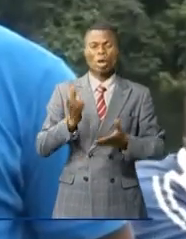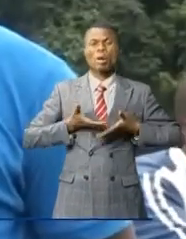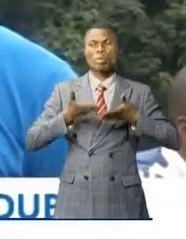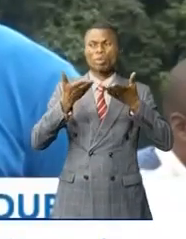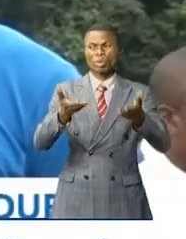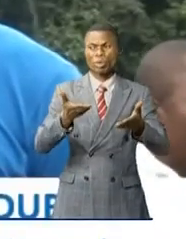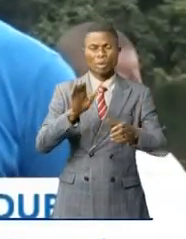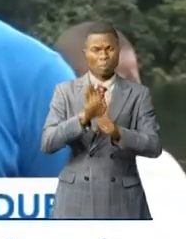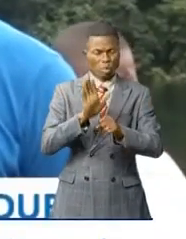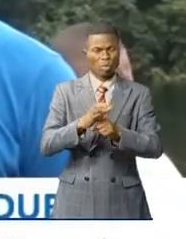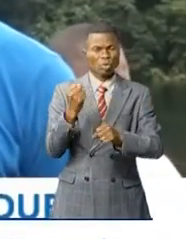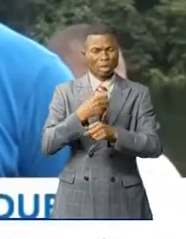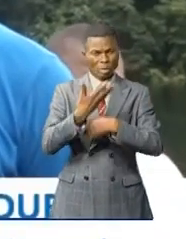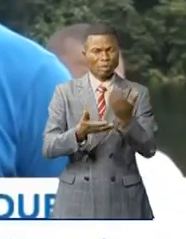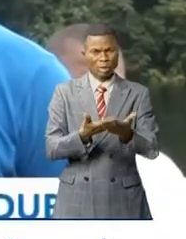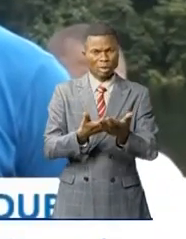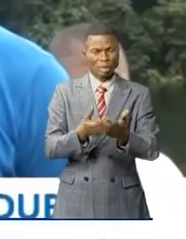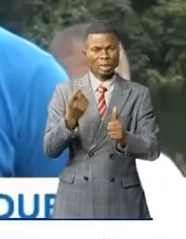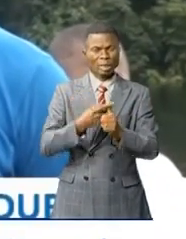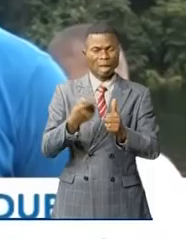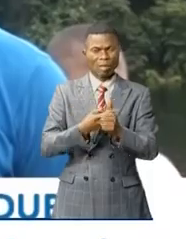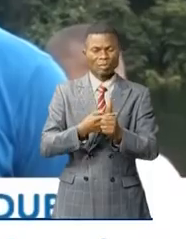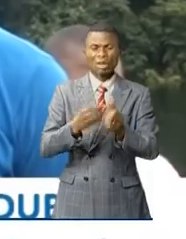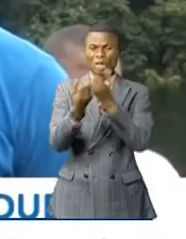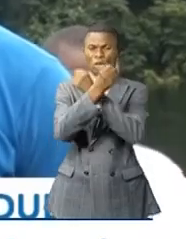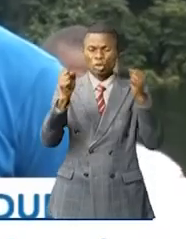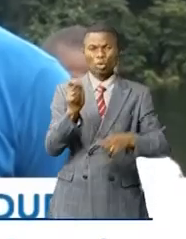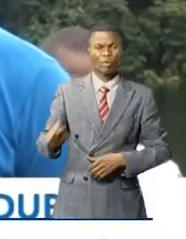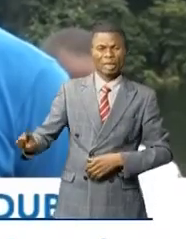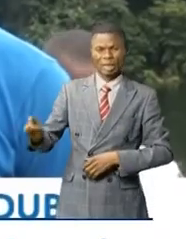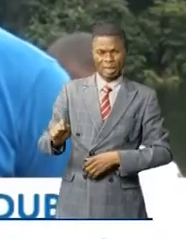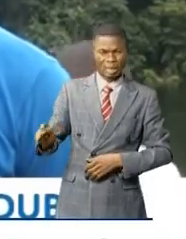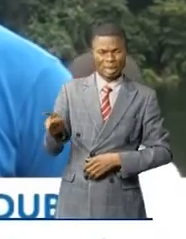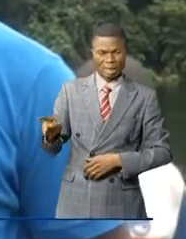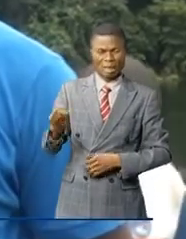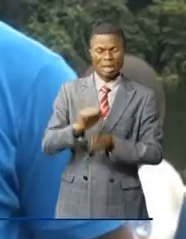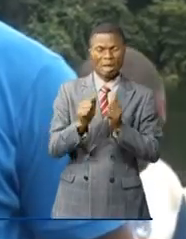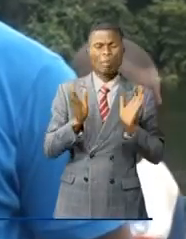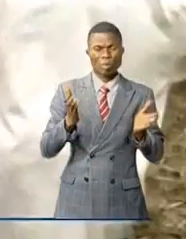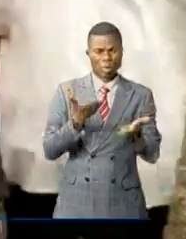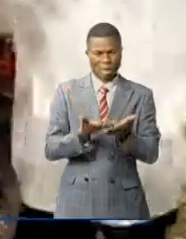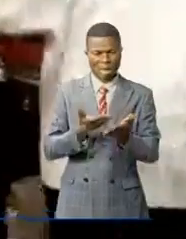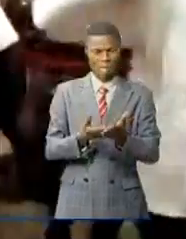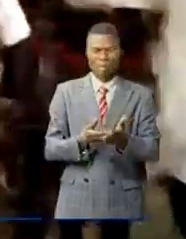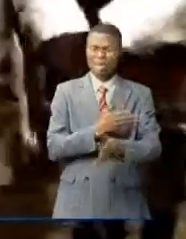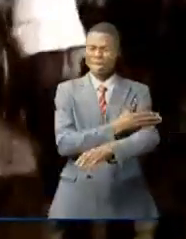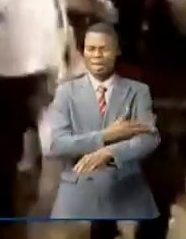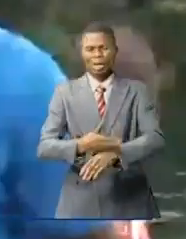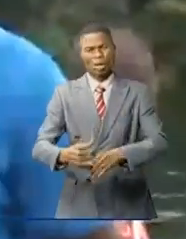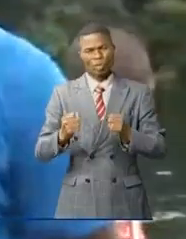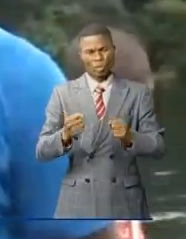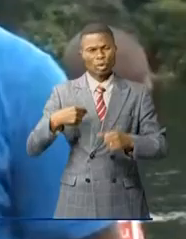Il y a beaucoup de choses à faire. Surtout le désenclavement de ces territoires, réellement c'est un problème que nous devons